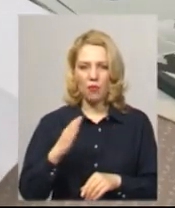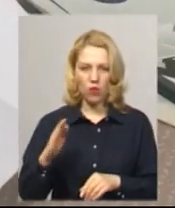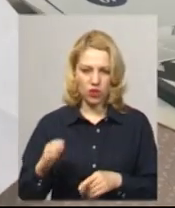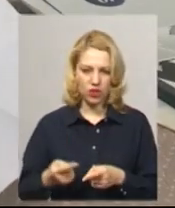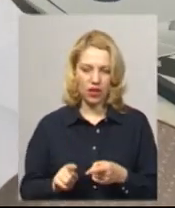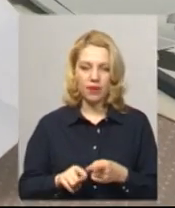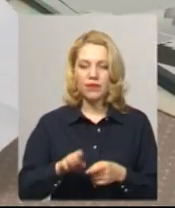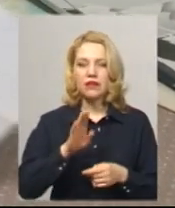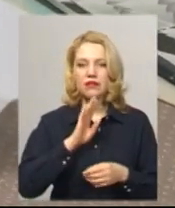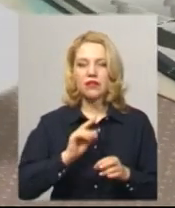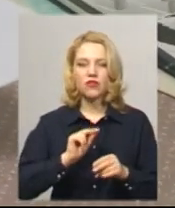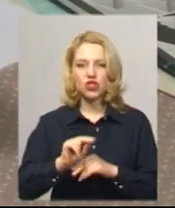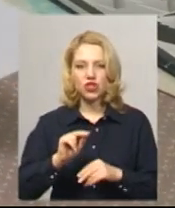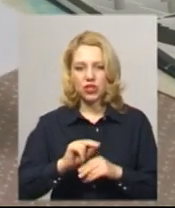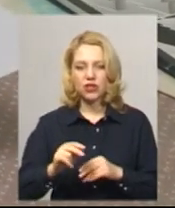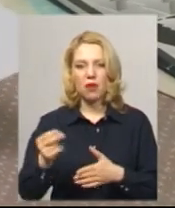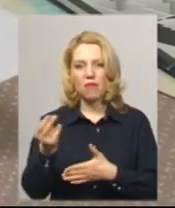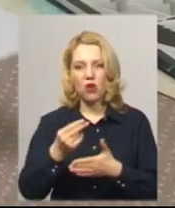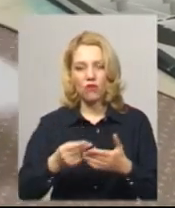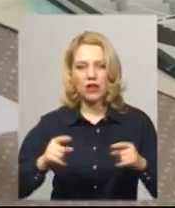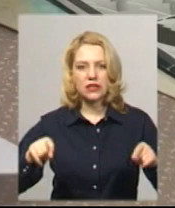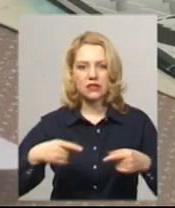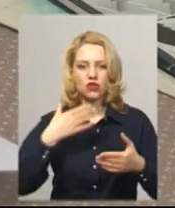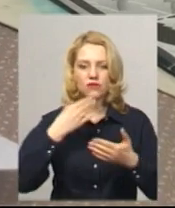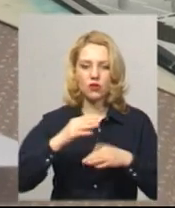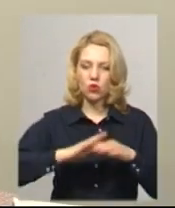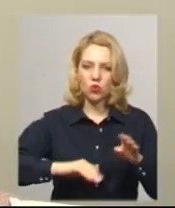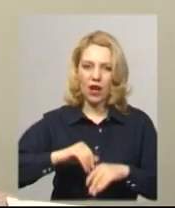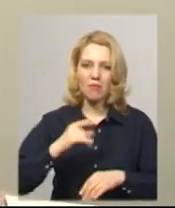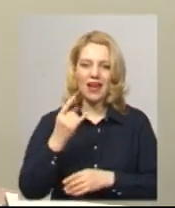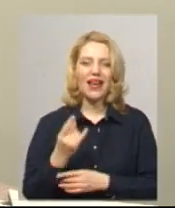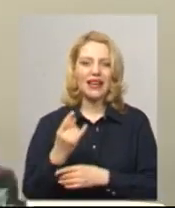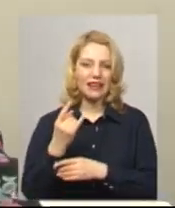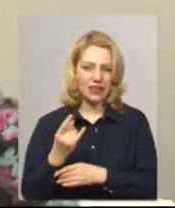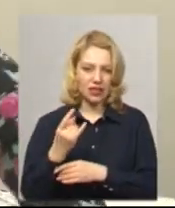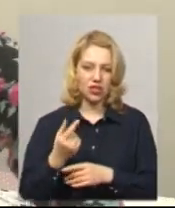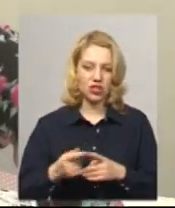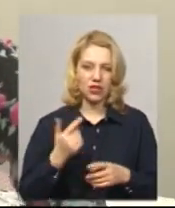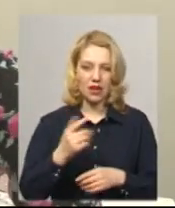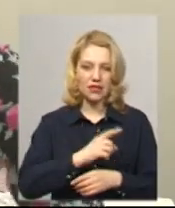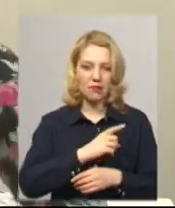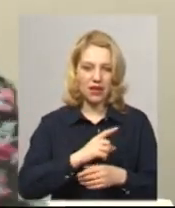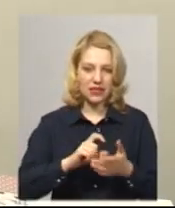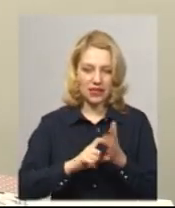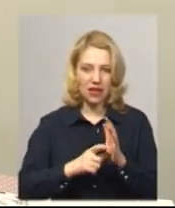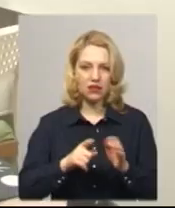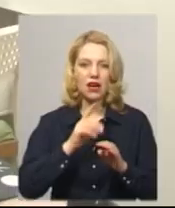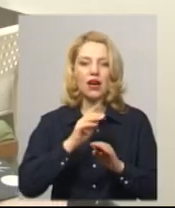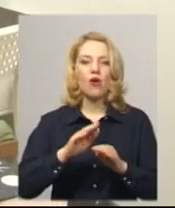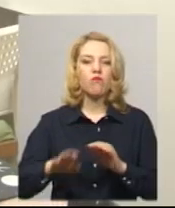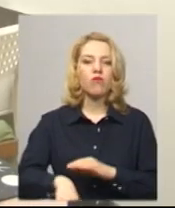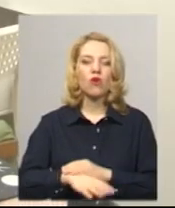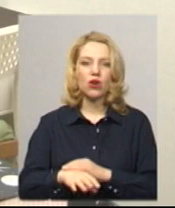Художниця вчить дітей малювати та створювати своїми руками іграшки та інші речі і оздоблювати їх. Зараз свій майстерні порожні на час карантину заняття